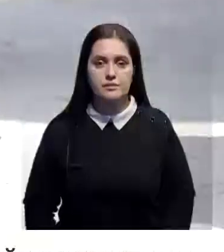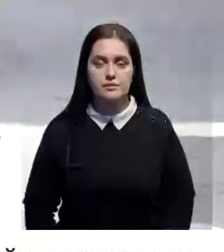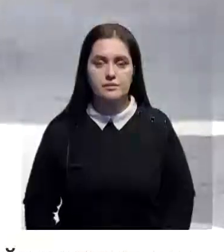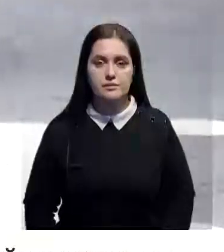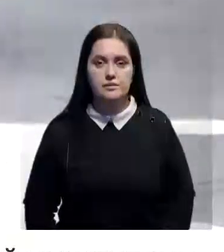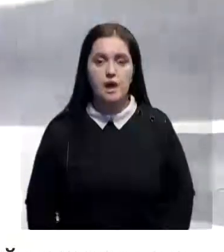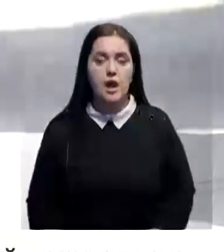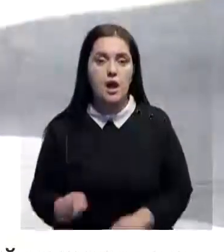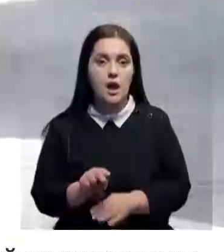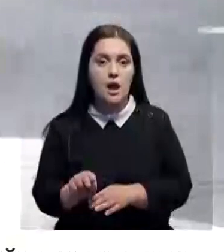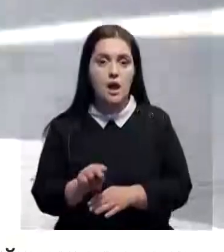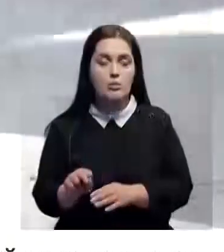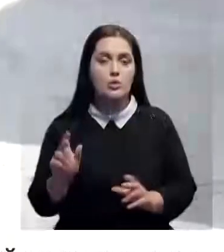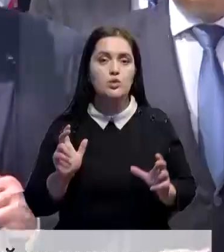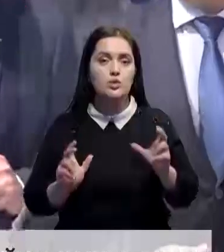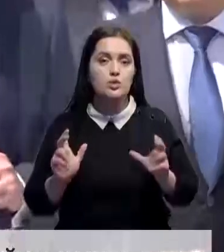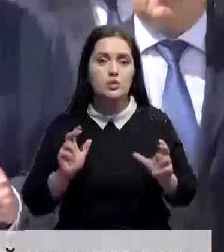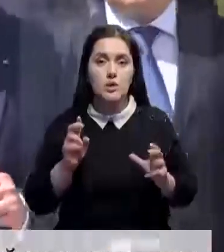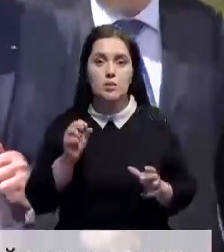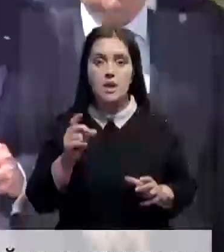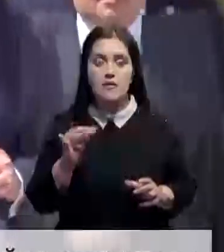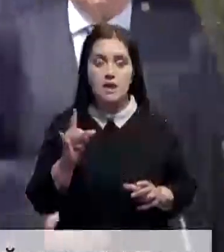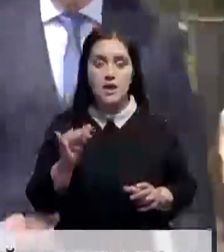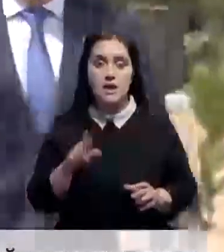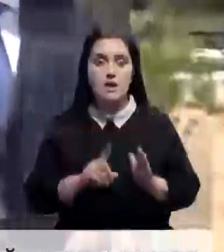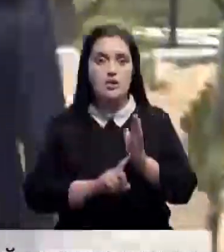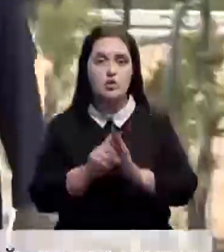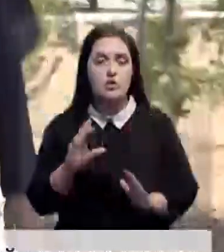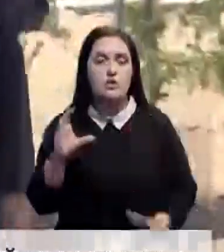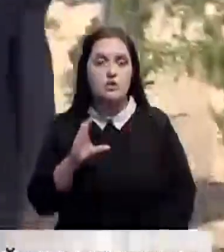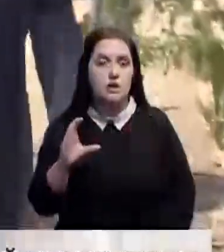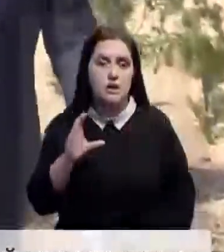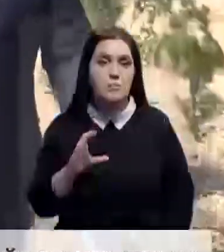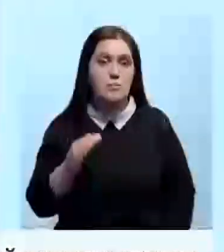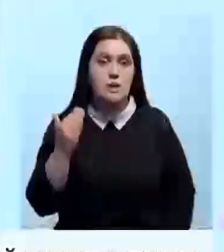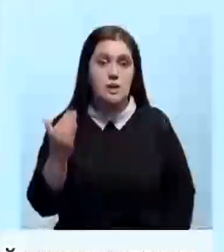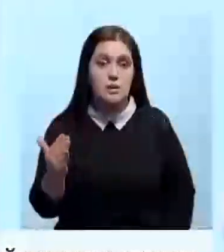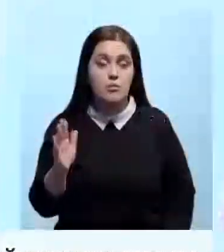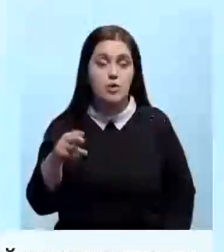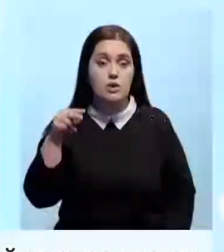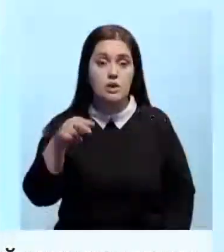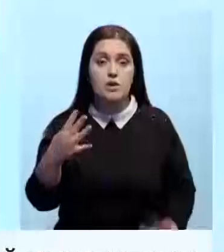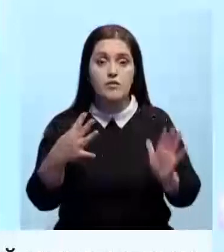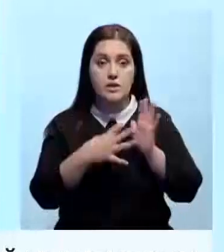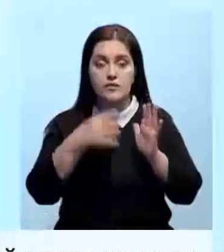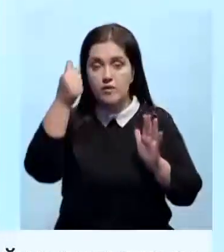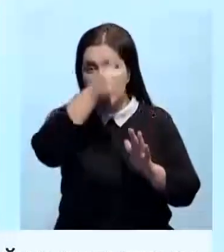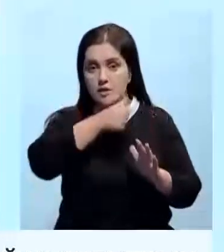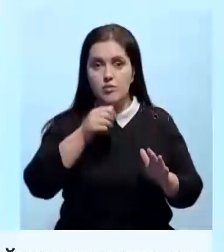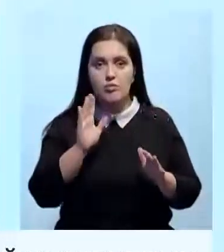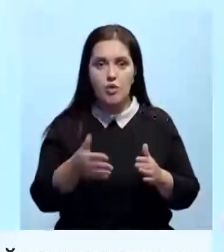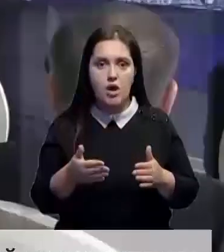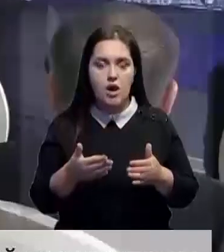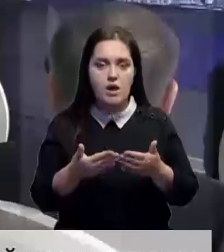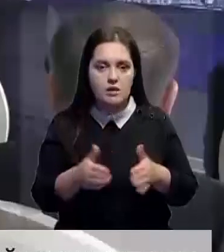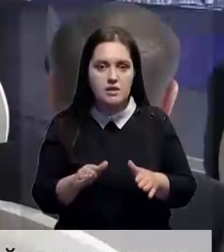Обучение первых студентов бакалавриата нового института начнется уже в сентябре. Именно им предстоит в 2029 году вскрыть капсулу времени.